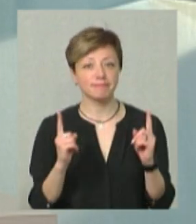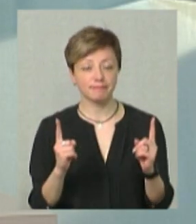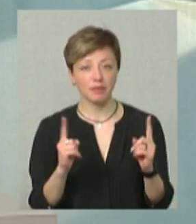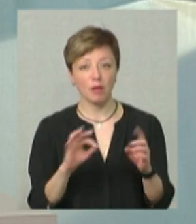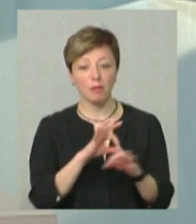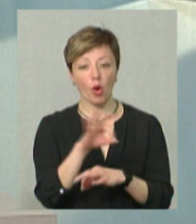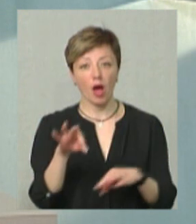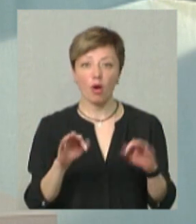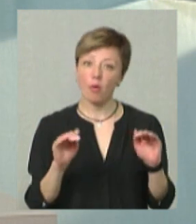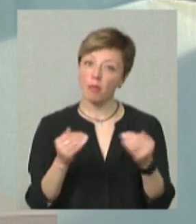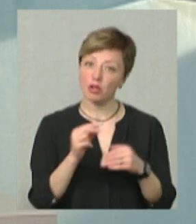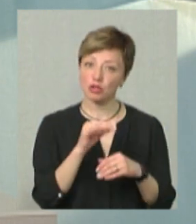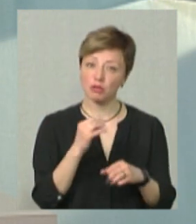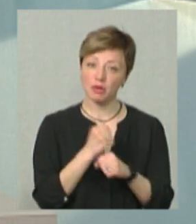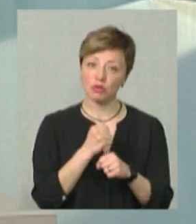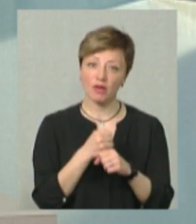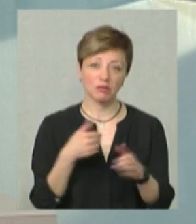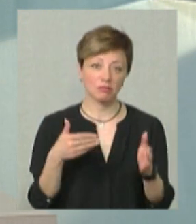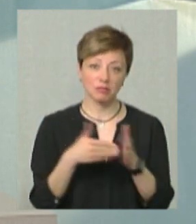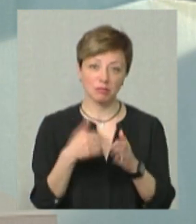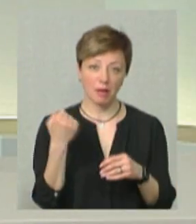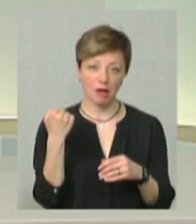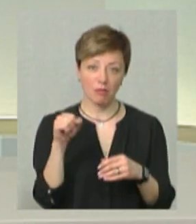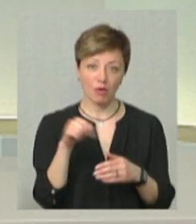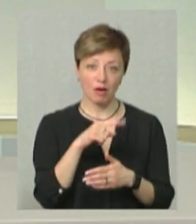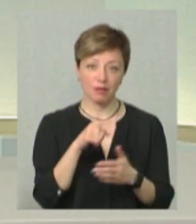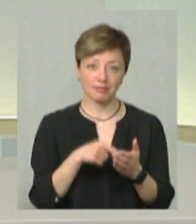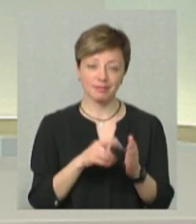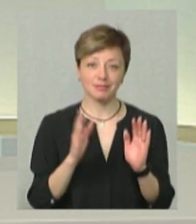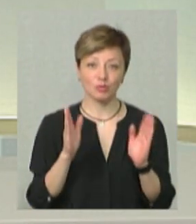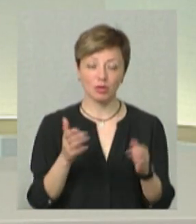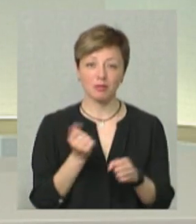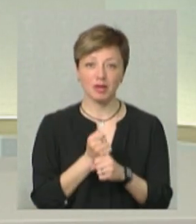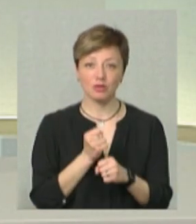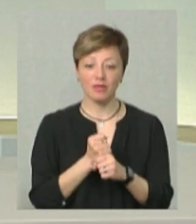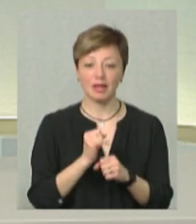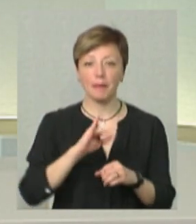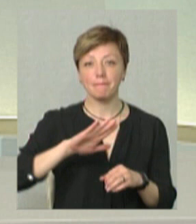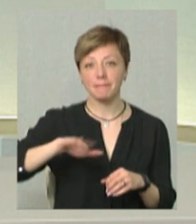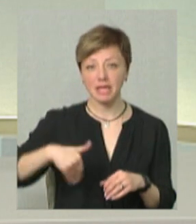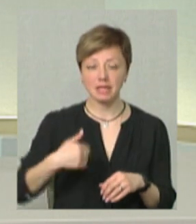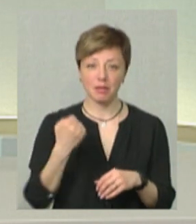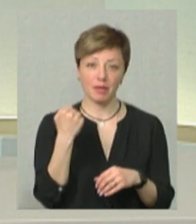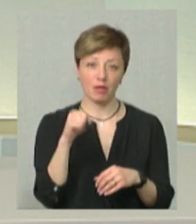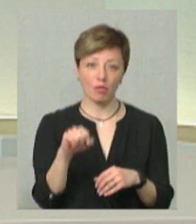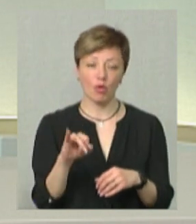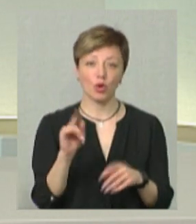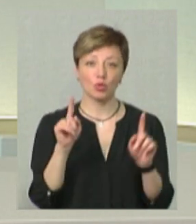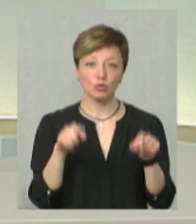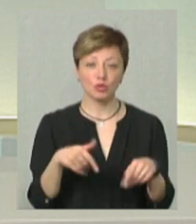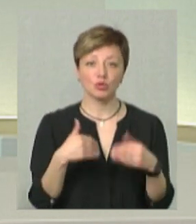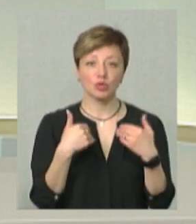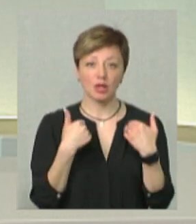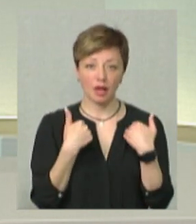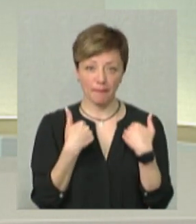проєкт обмежений чи працюватимете до перемоги? Ми будемо працювати і після перемоги, тому що я